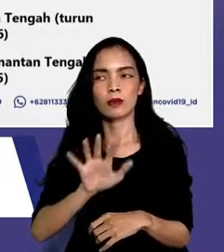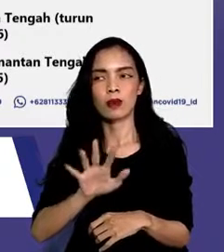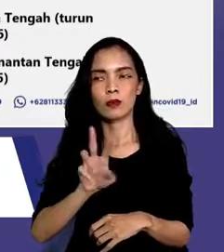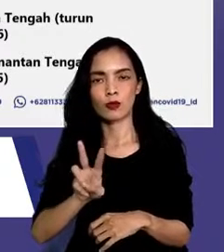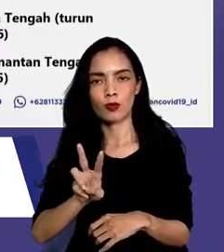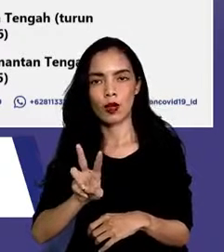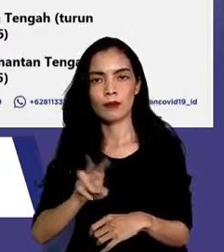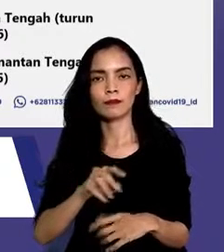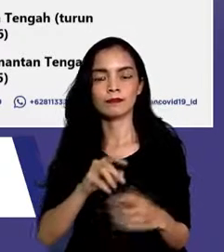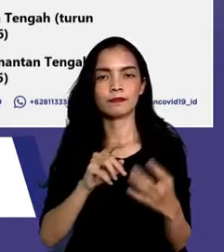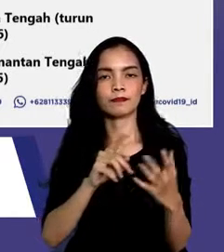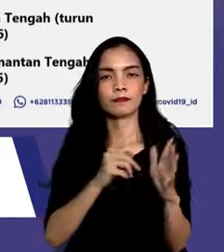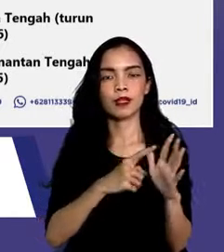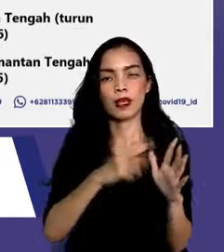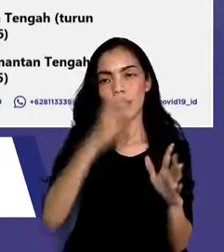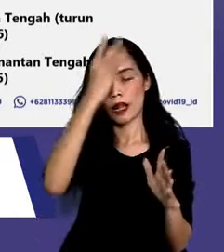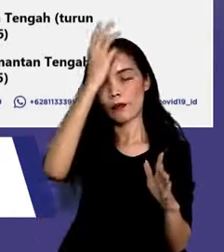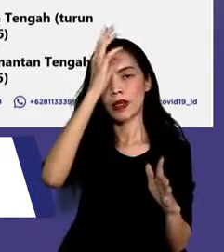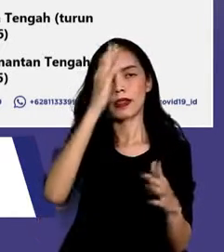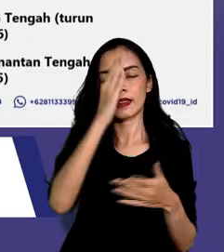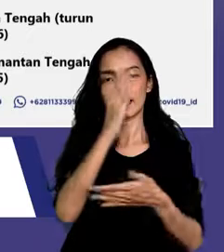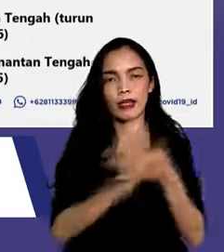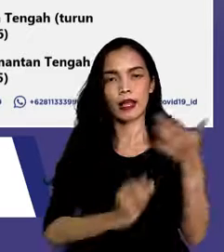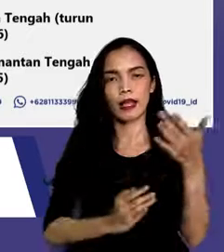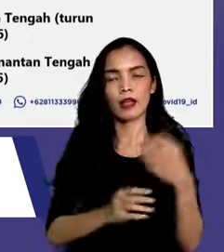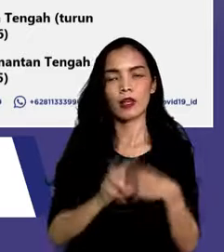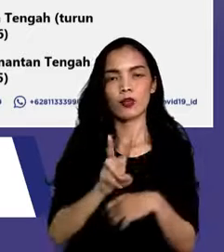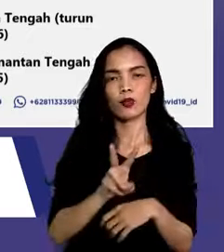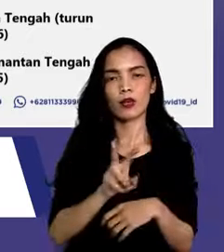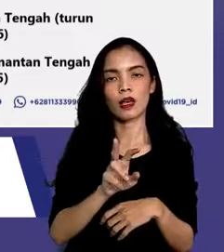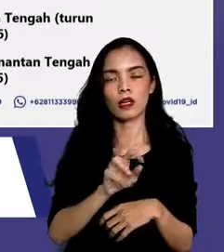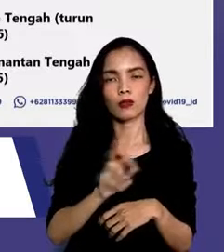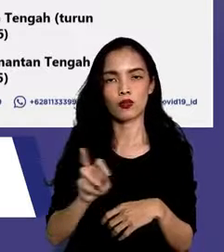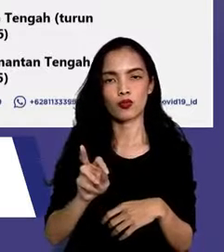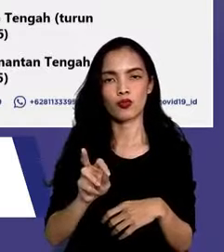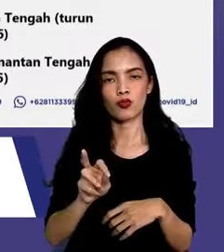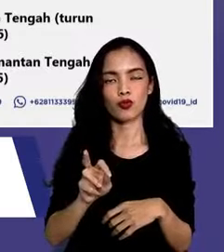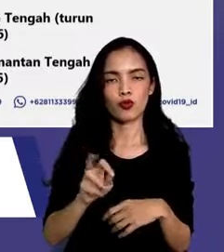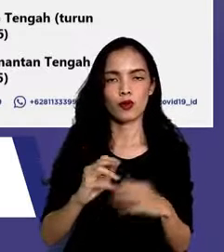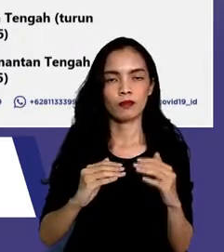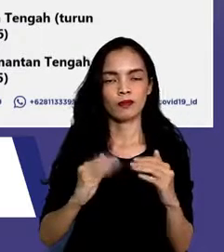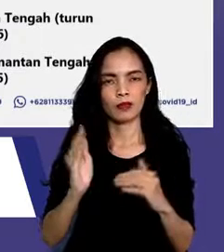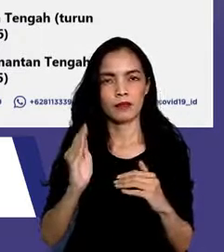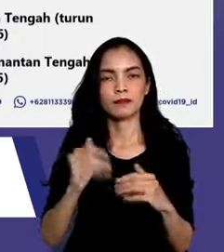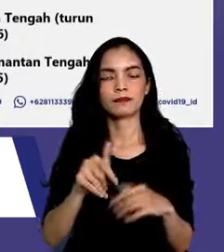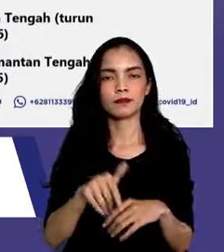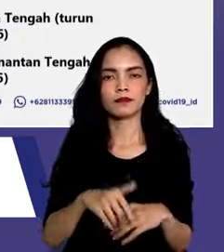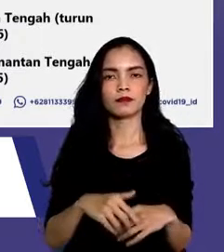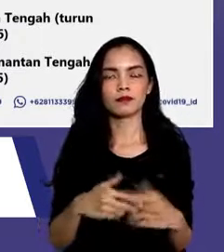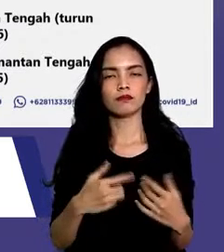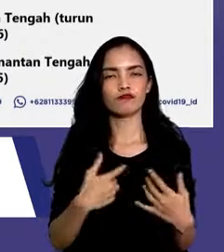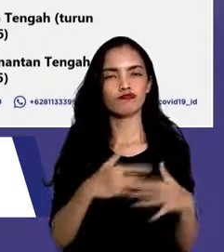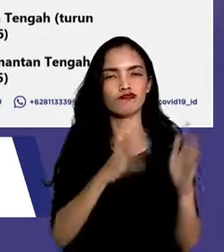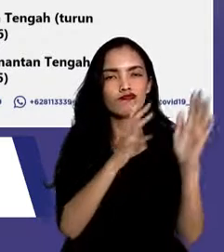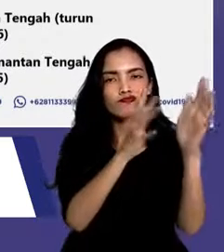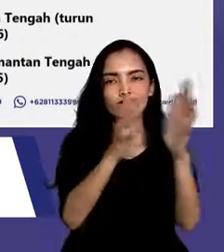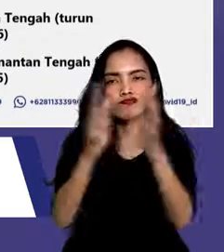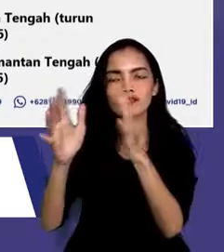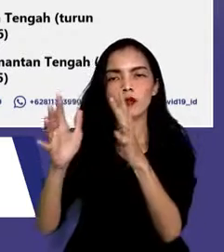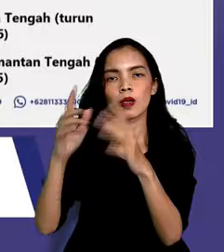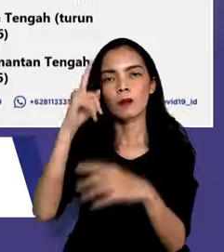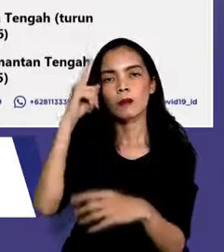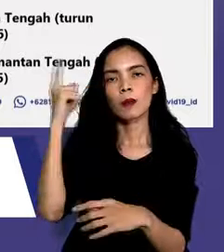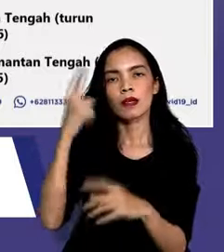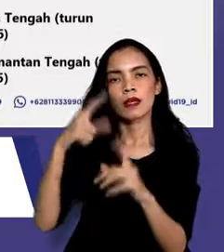Kalimantan Tengah yang turun 2.485 kasus. Saya apresiasi seluruh pemerintah